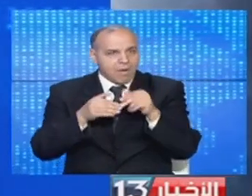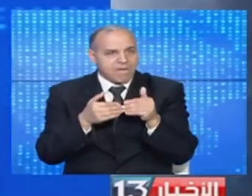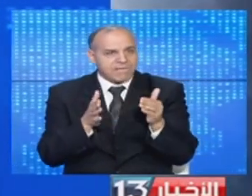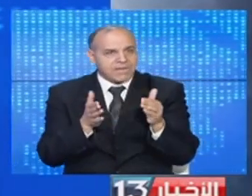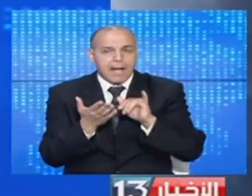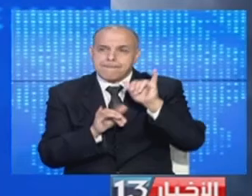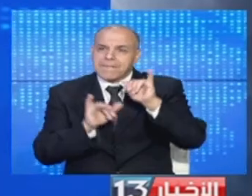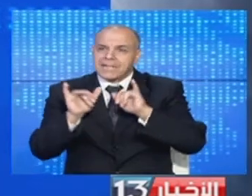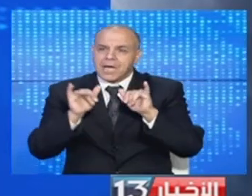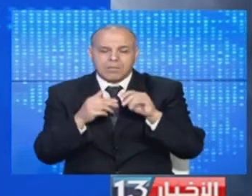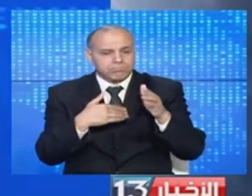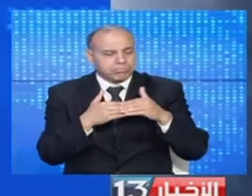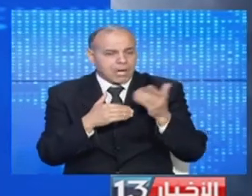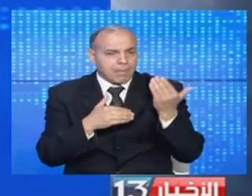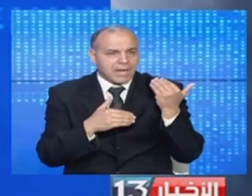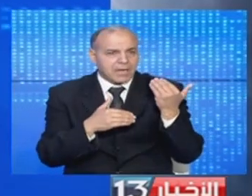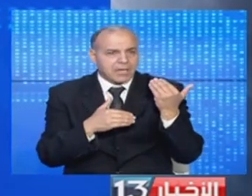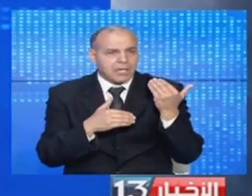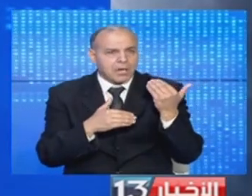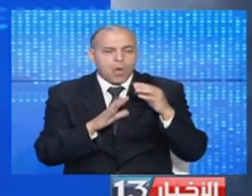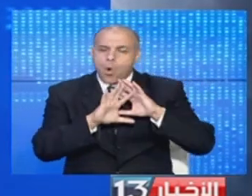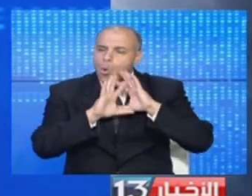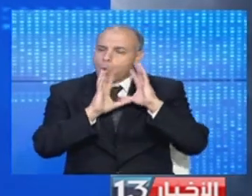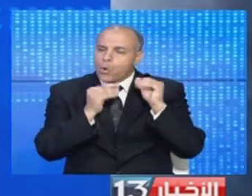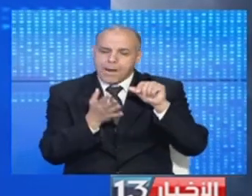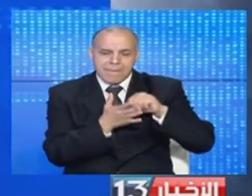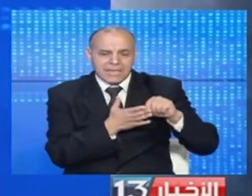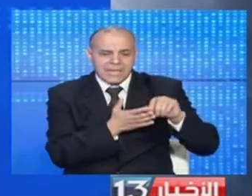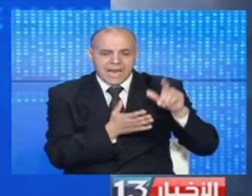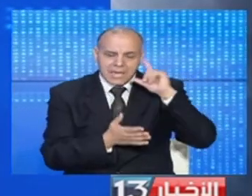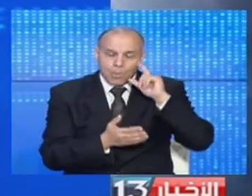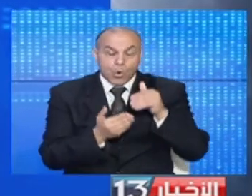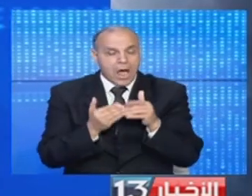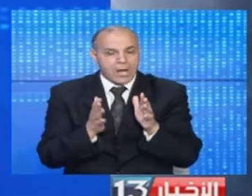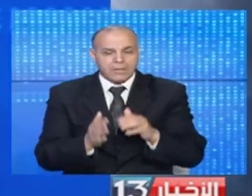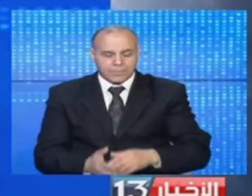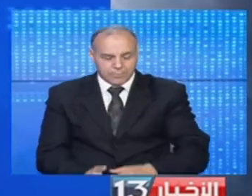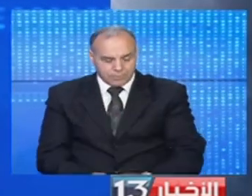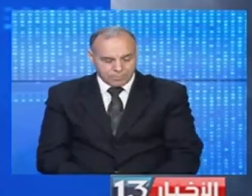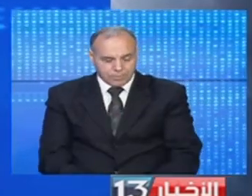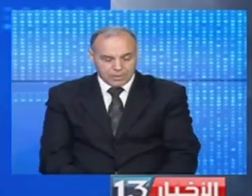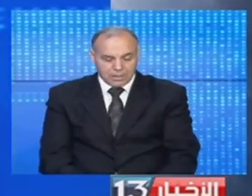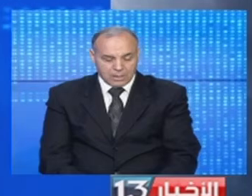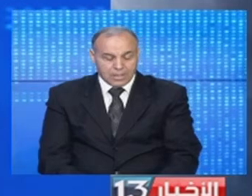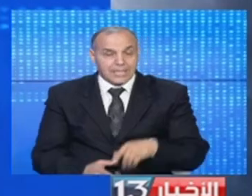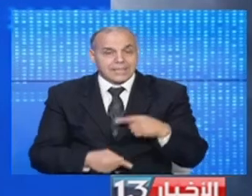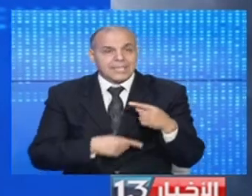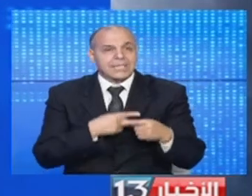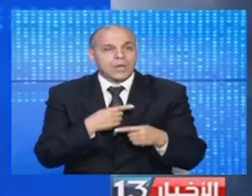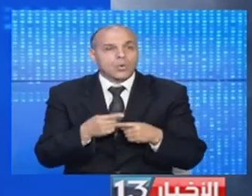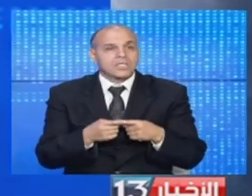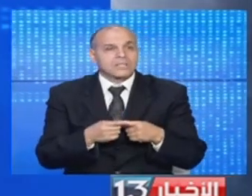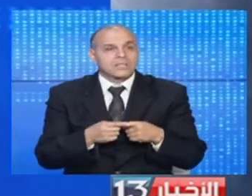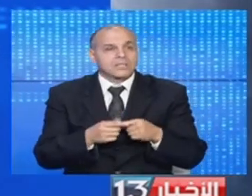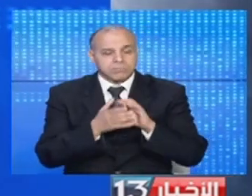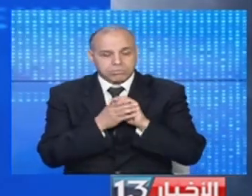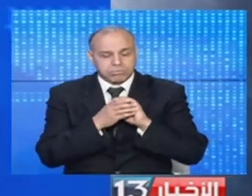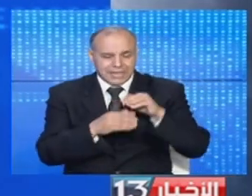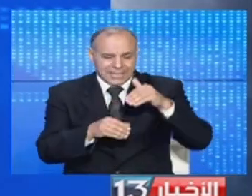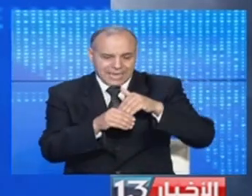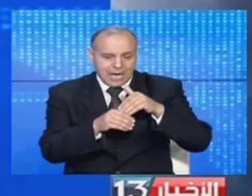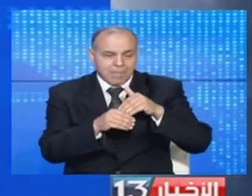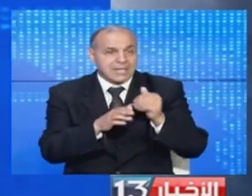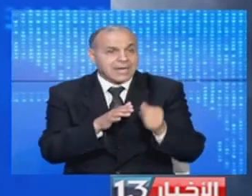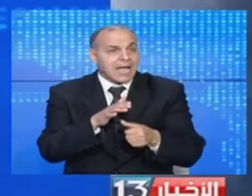فتح المطارات المقفلة في جميع المدن الليبية تتواصل عملية فرز الأصوات في